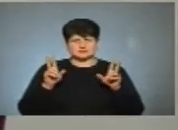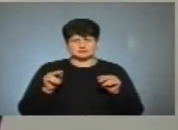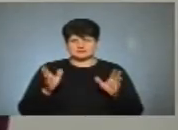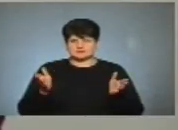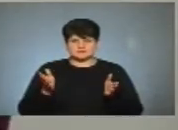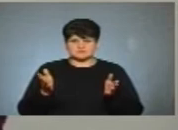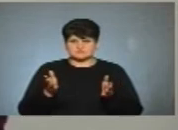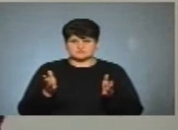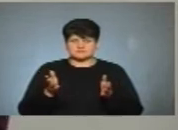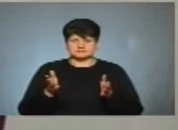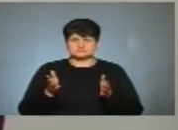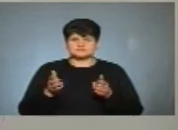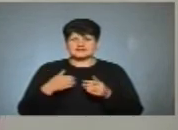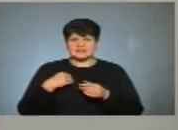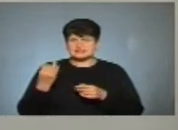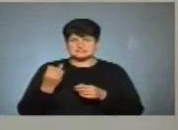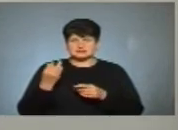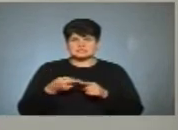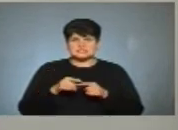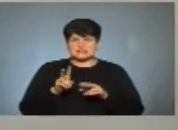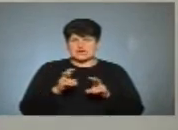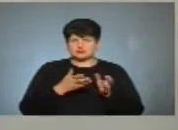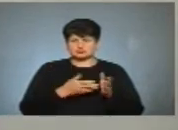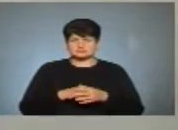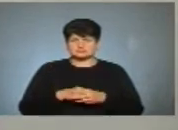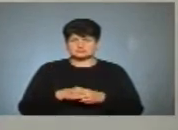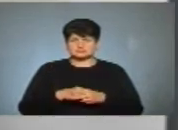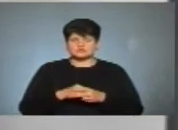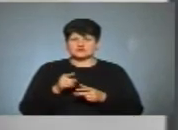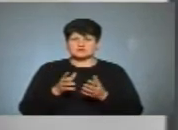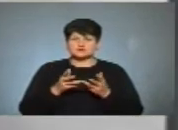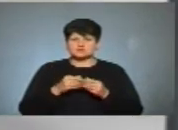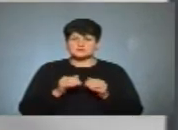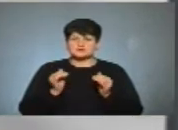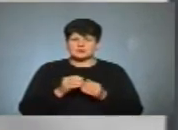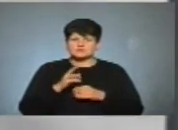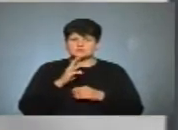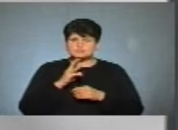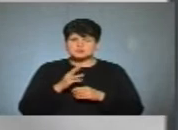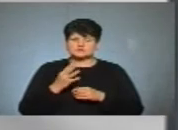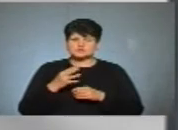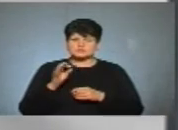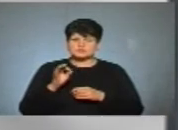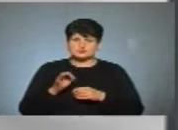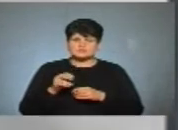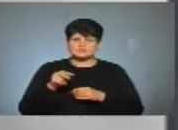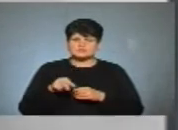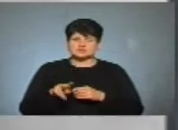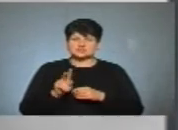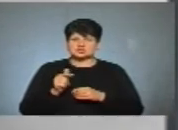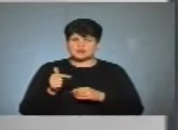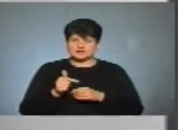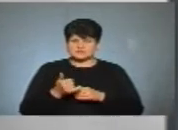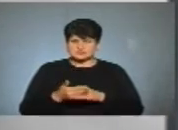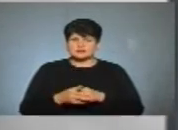тому що, ну, я не цікавилася цією темою. Вона враховується з мінімальної зарплати 40%, тобто, 2000 гривень.